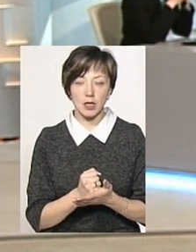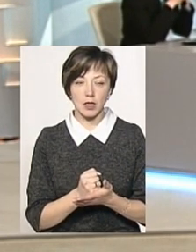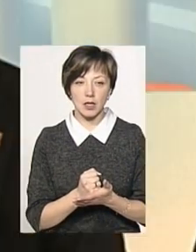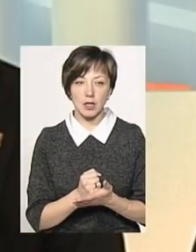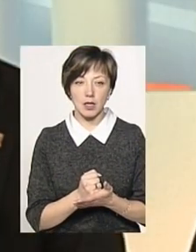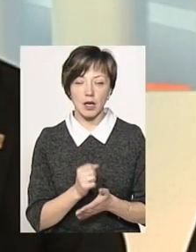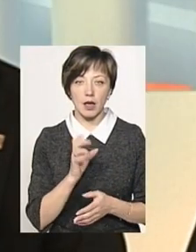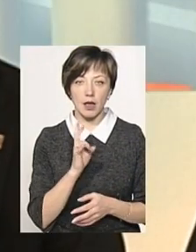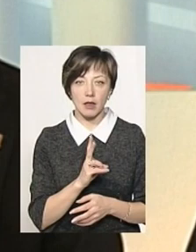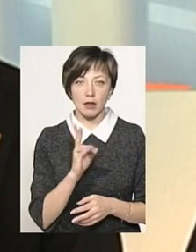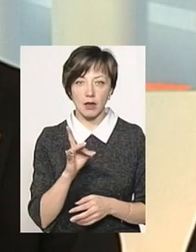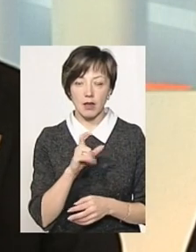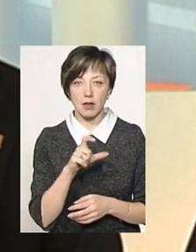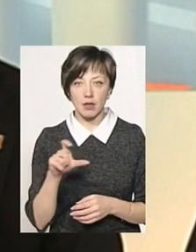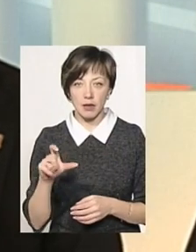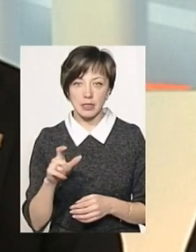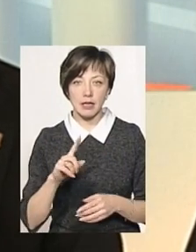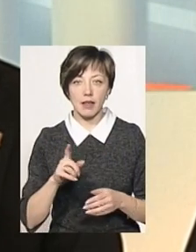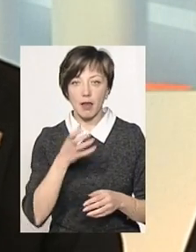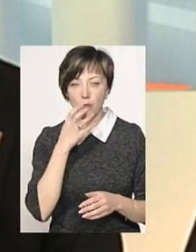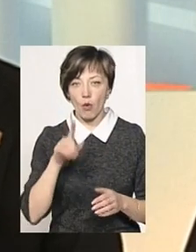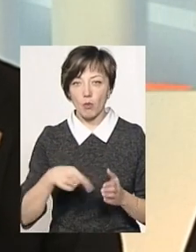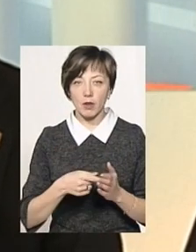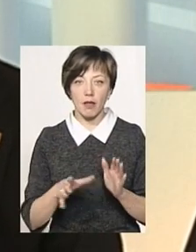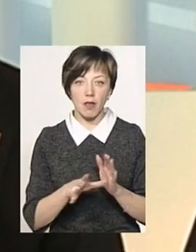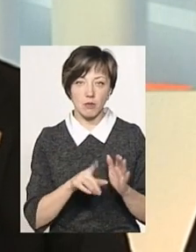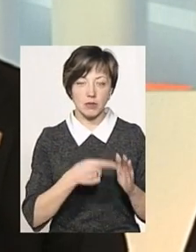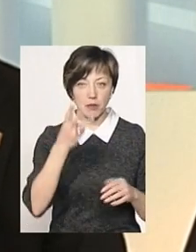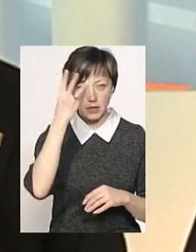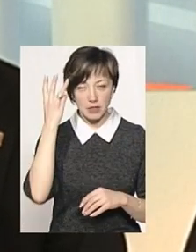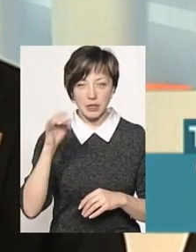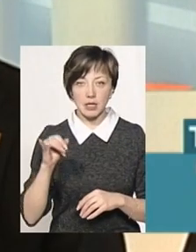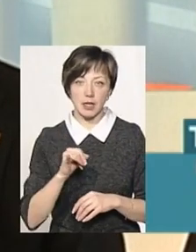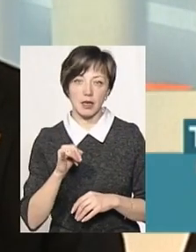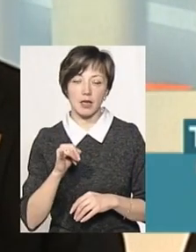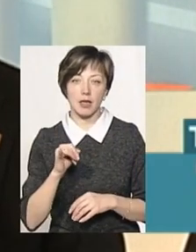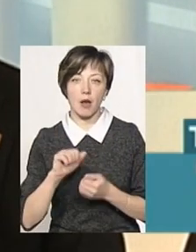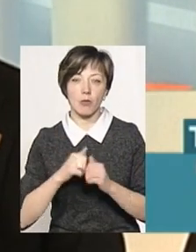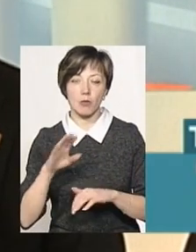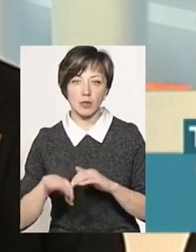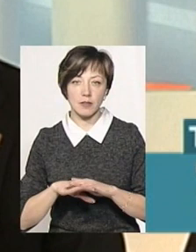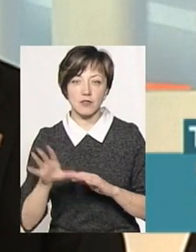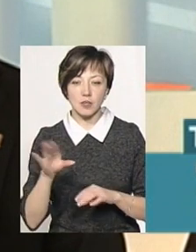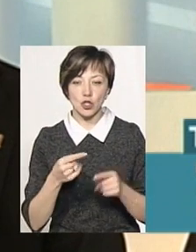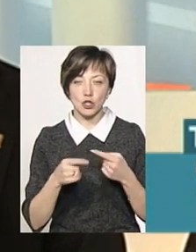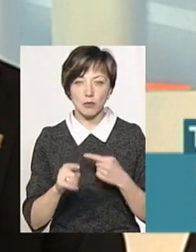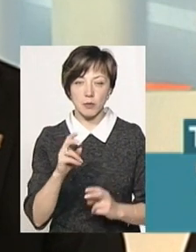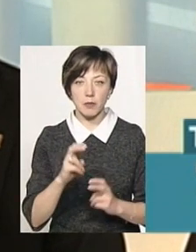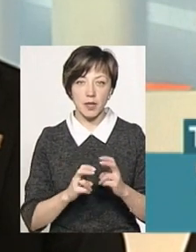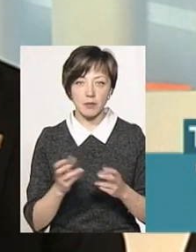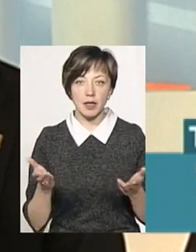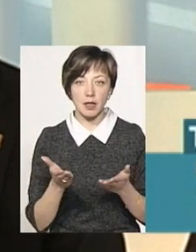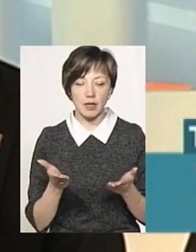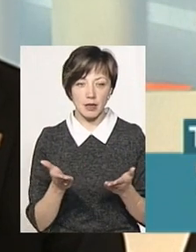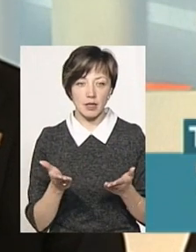це «Теплокомуненерго» місто Хмельницьке, а також «Міськ Тепловод Енергія». Всі інші підприємства,